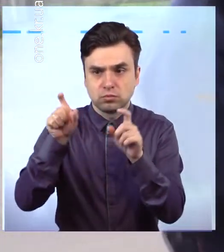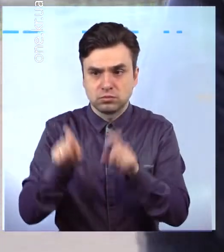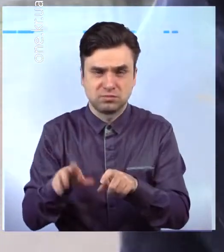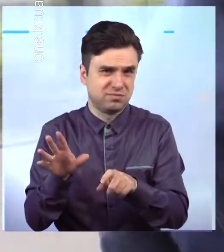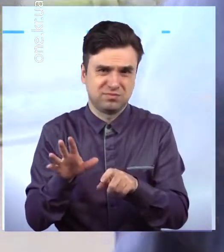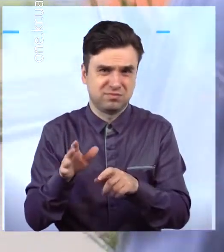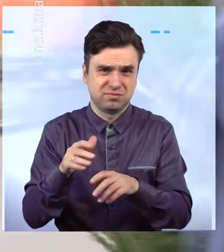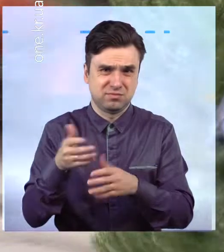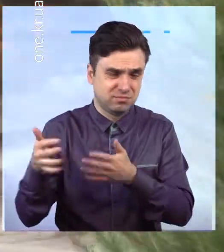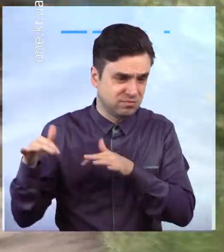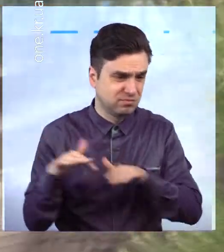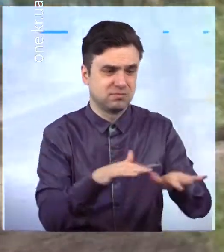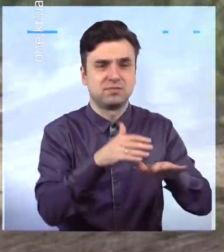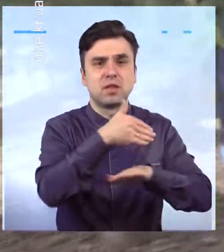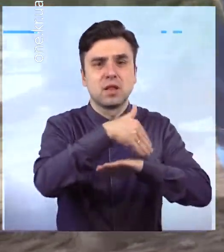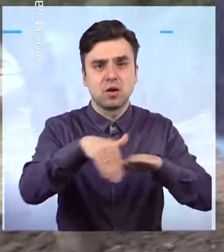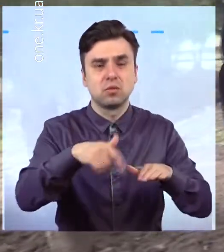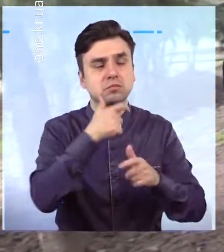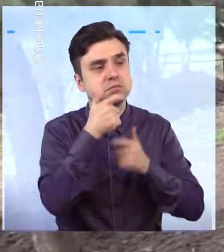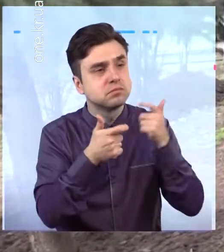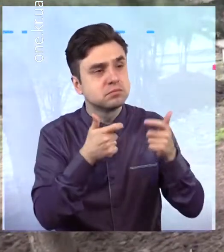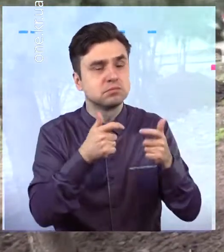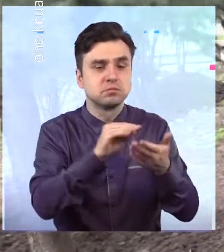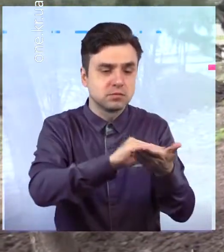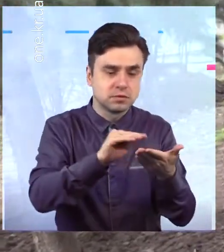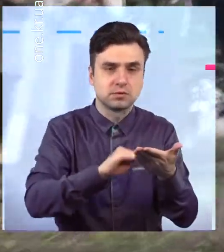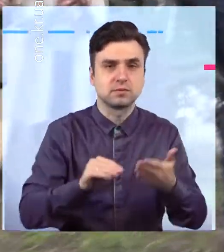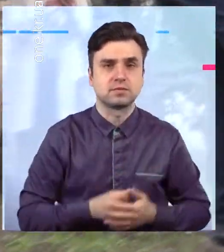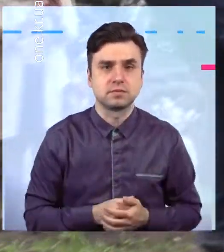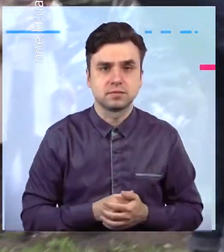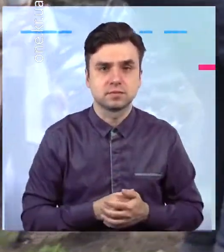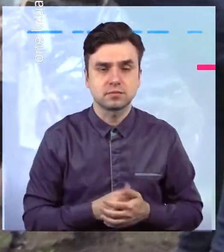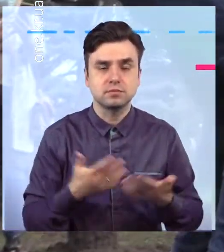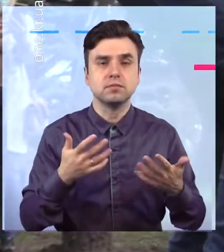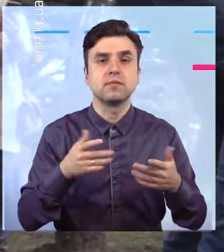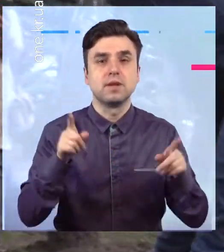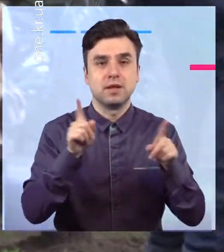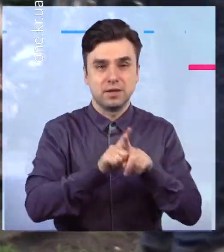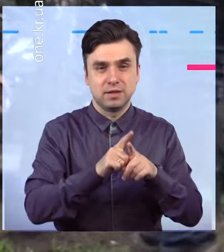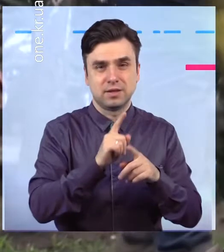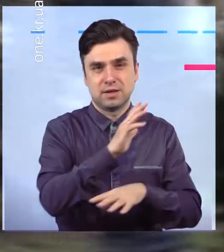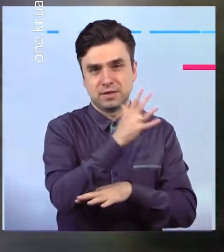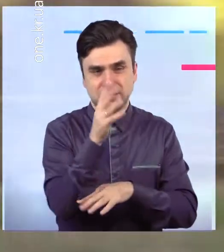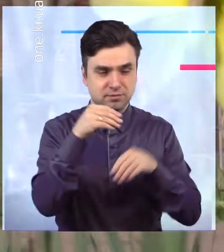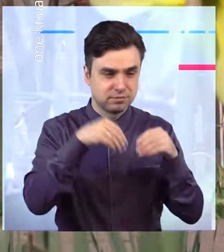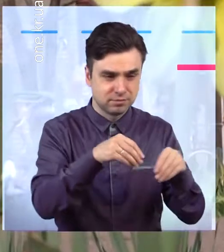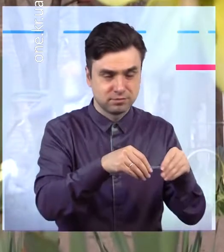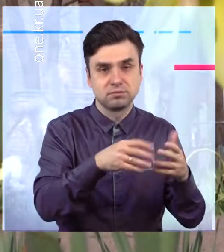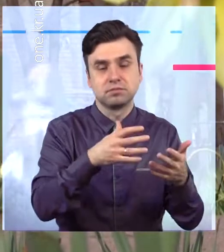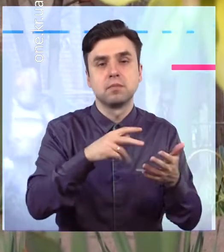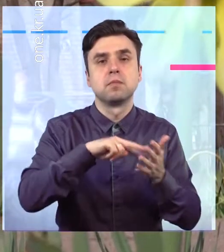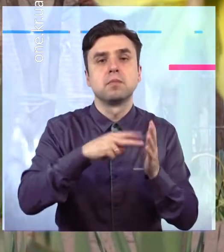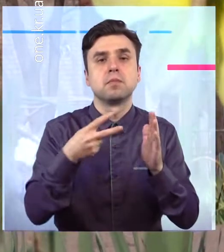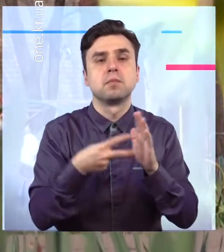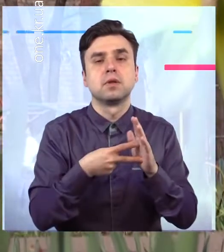придбали за кошти, які виділили з міського фонду охорони природного середовища. Такими заходами за допомогою зелених насаджень планують поступово